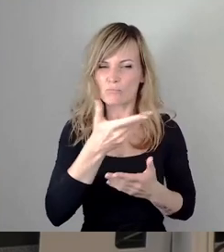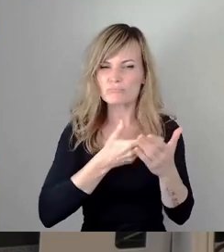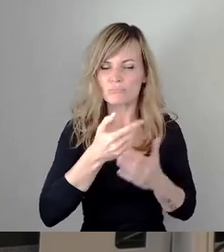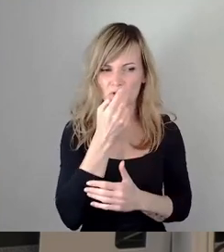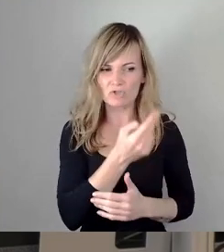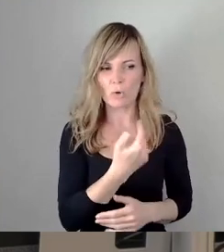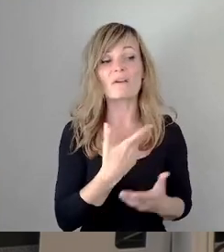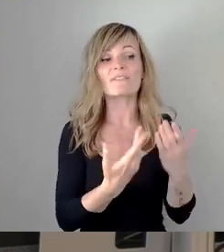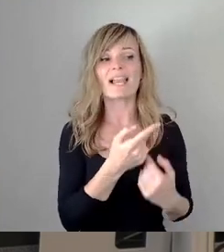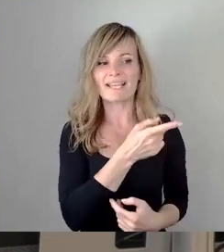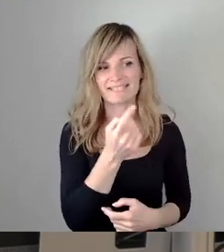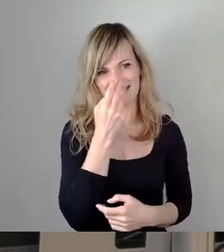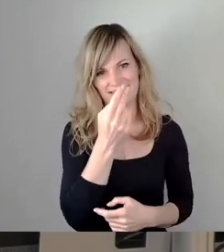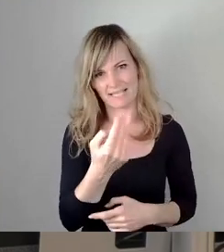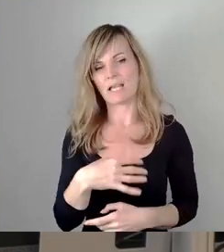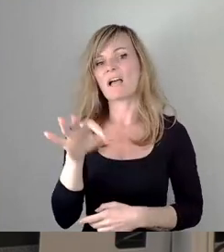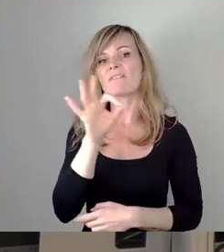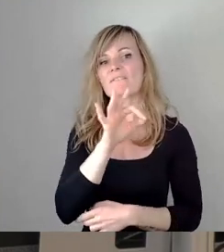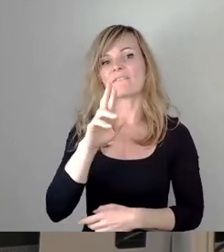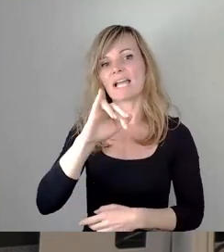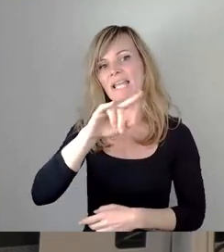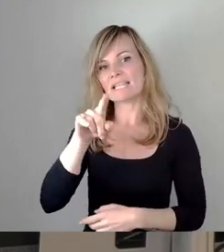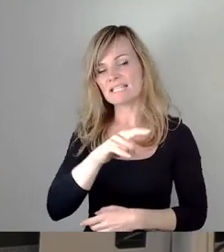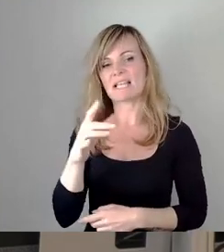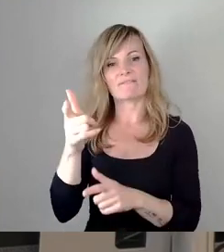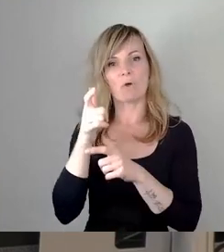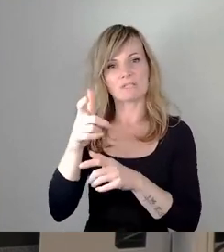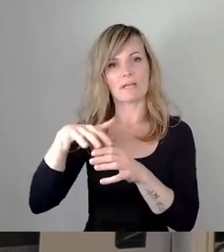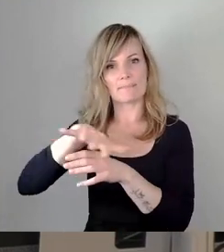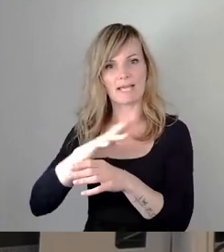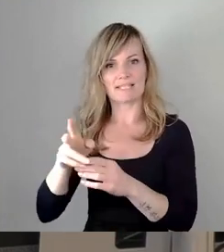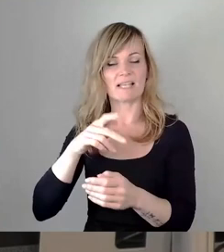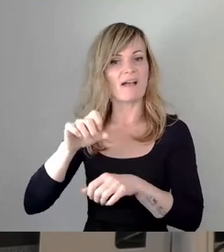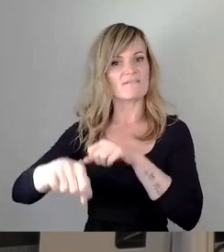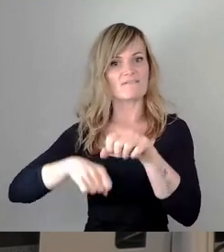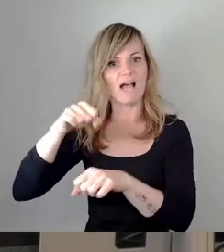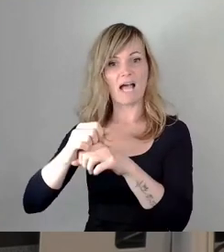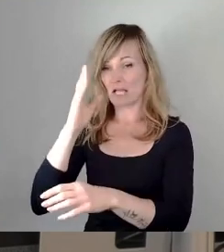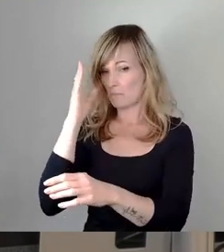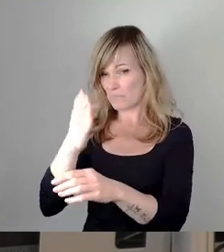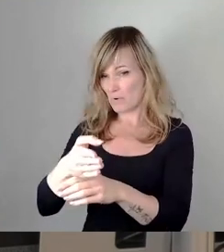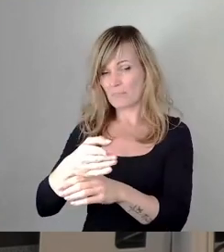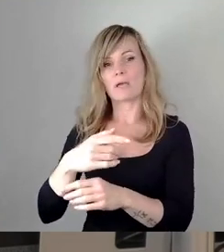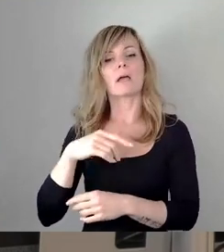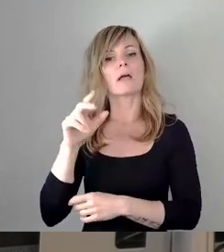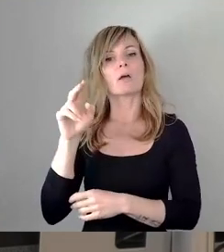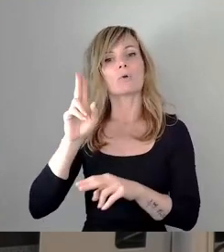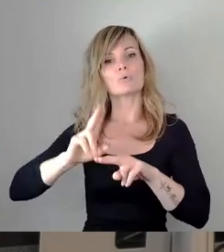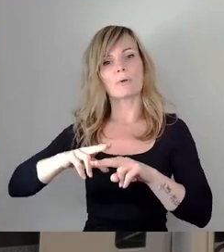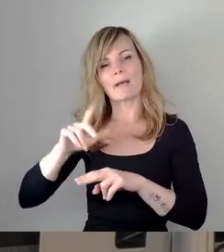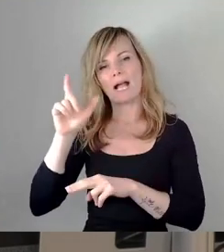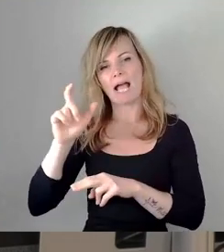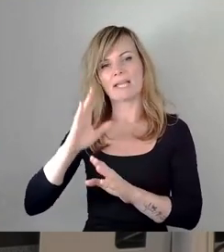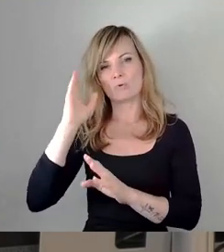keine durchgängige Radverkehrsführung. Es ist nicht möglich, vom Nürnberger Ei direkt zur Slop zu fahren